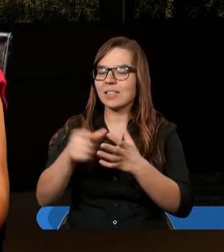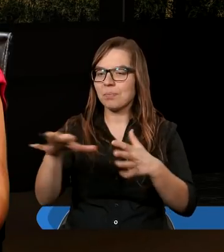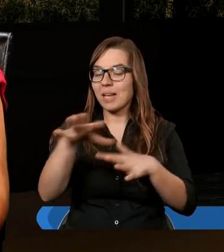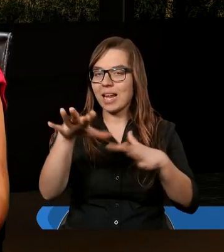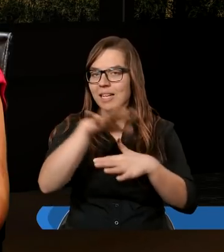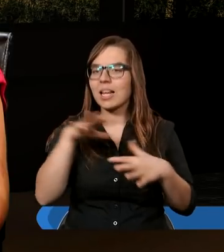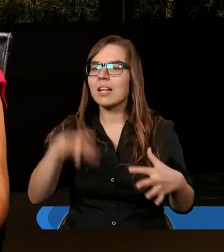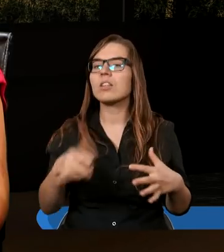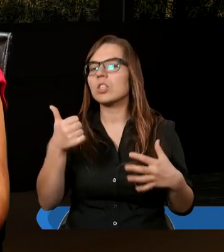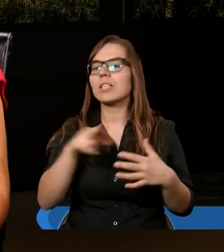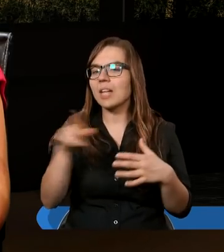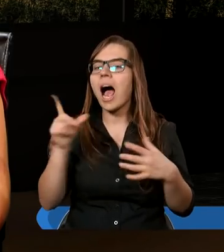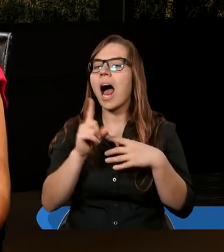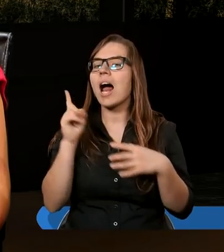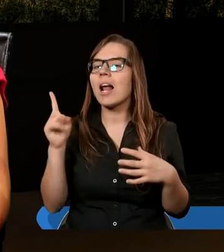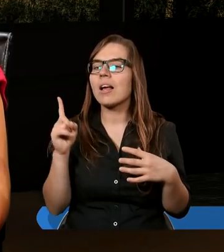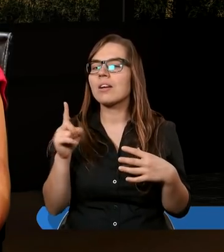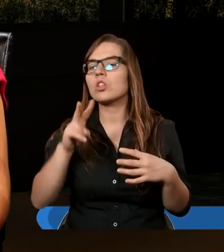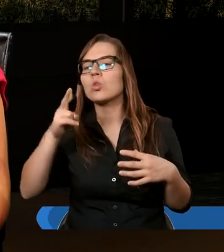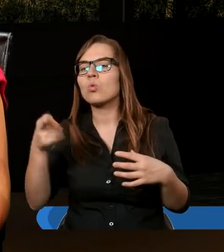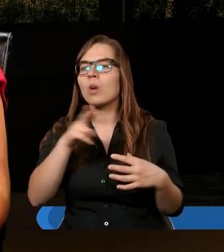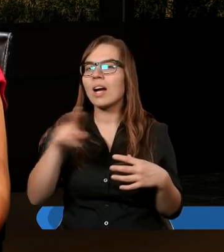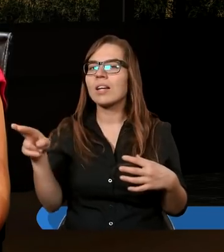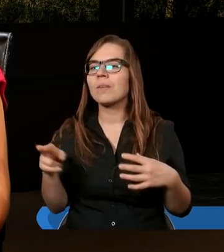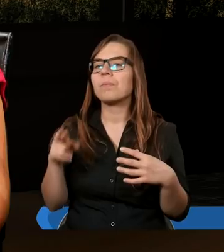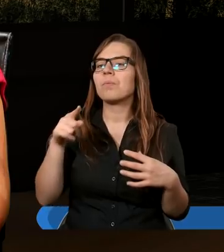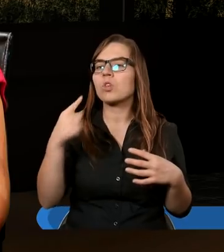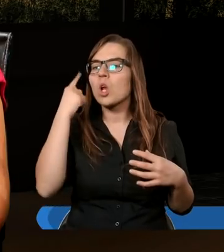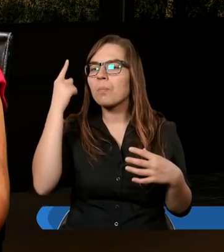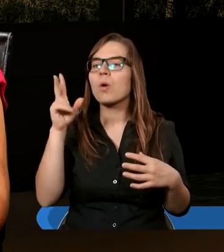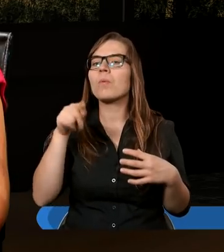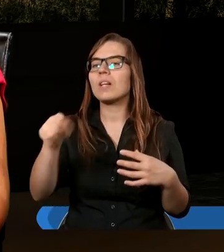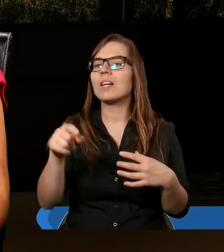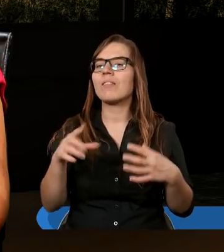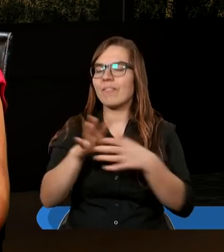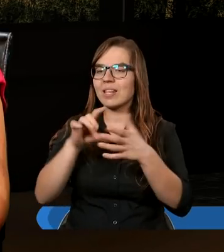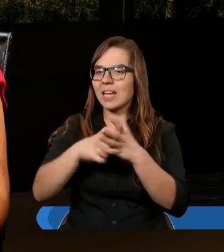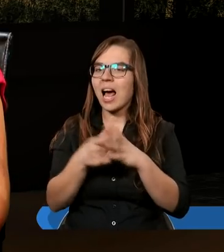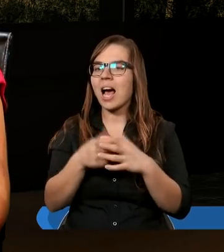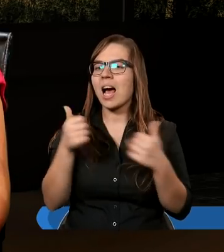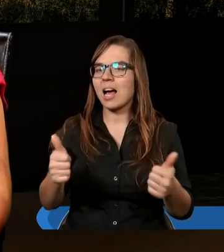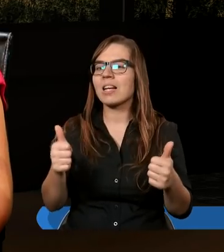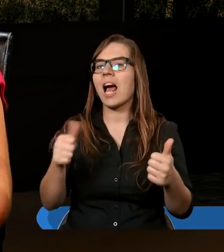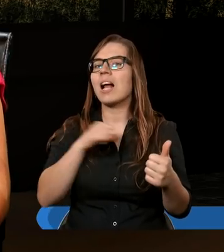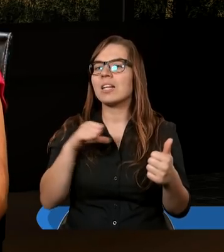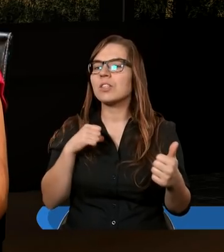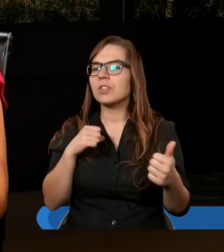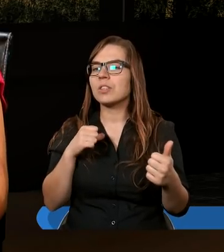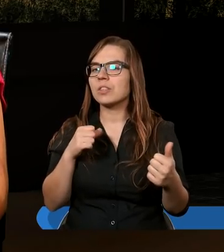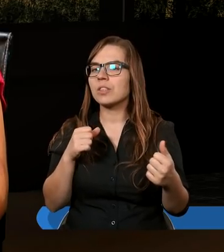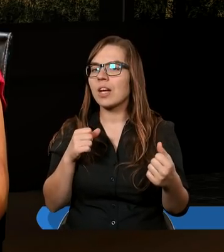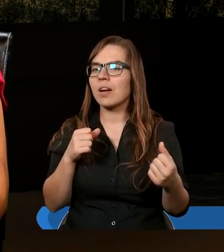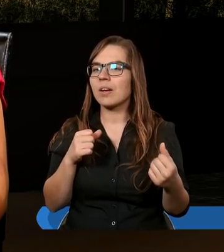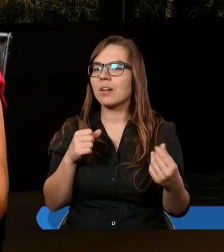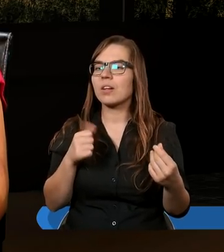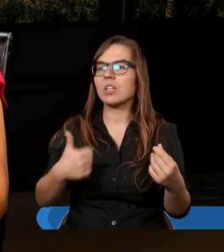jedno miejsce, to jedna rzecz. A druga, tu jest napisane, że oni trwali, czyli mówimy o procesie,